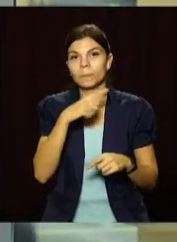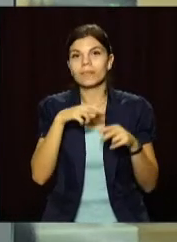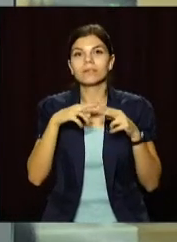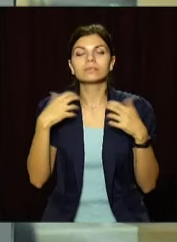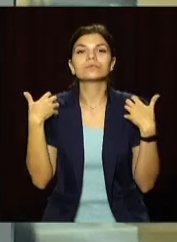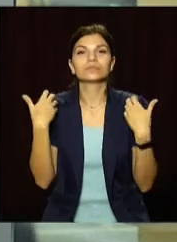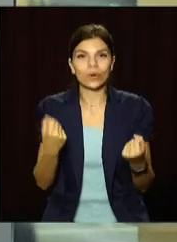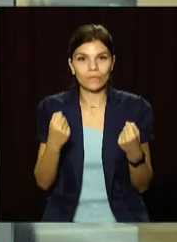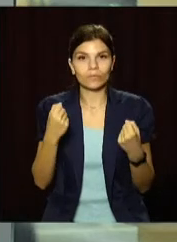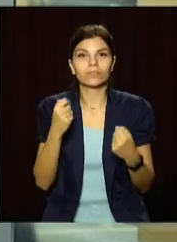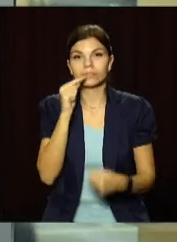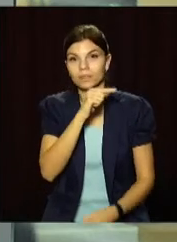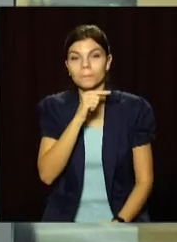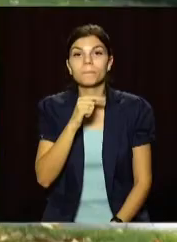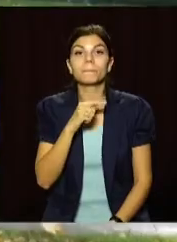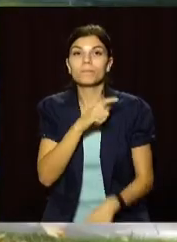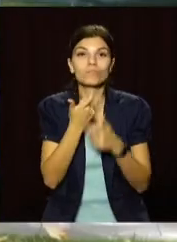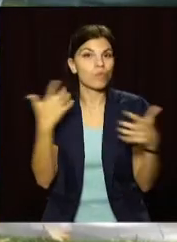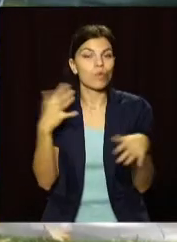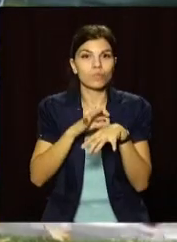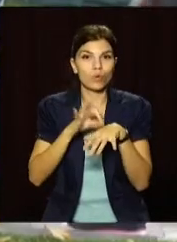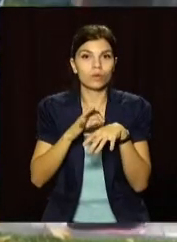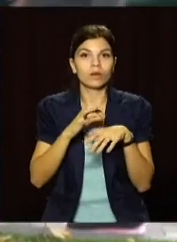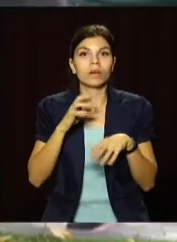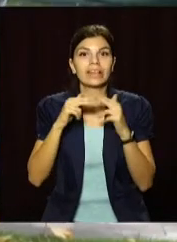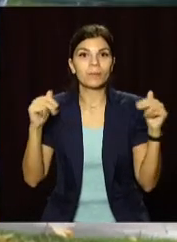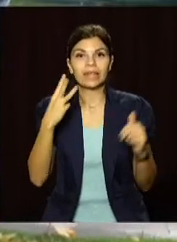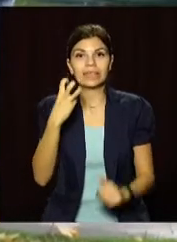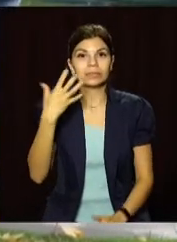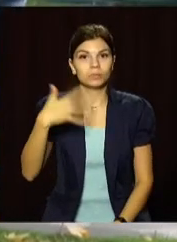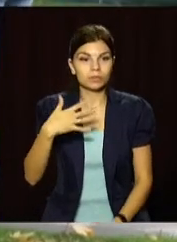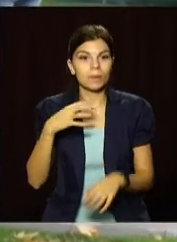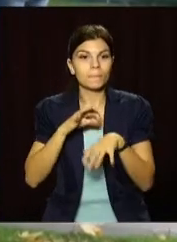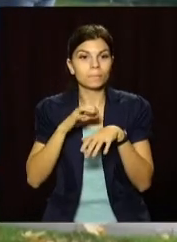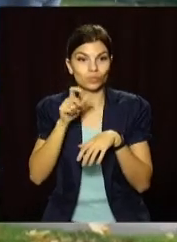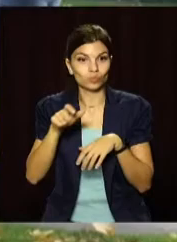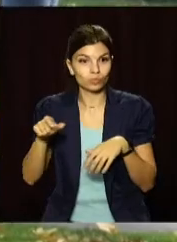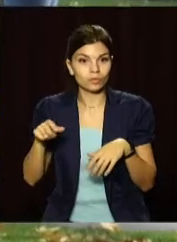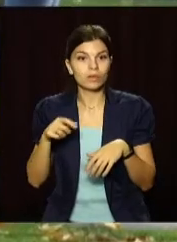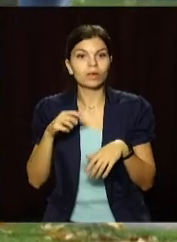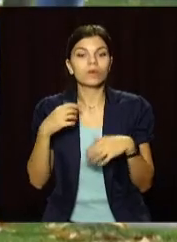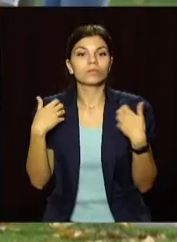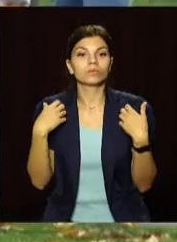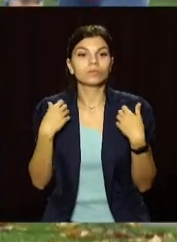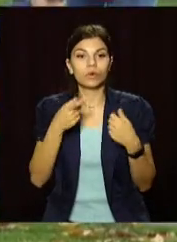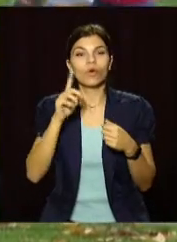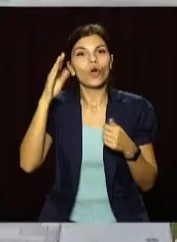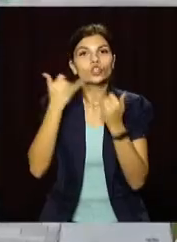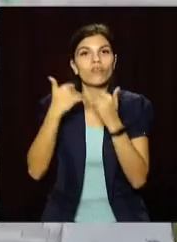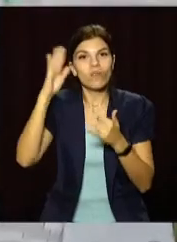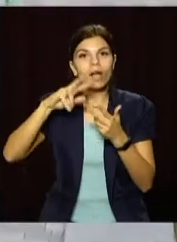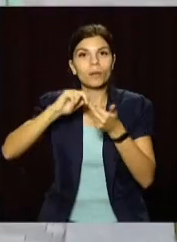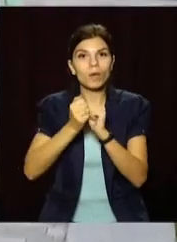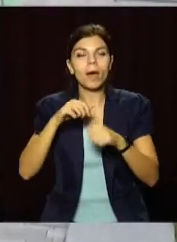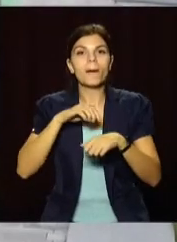департаменті охорони здоров'я. Найбільше хворих у Дніпрі – 350 мешканців. Крім того, занедужали мешканці Жовтих вод, Кам